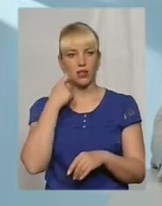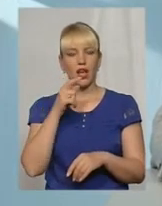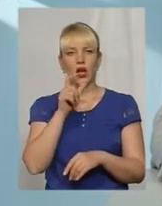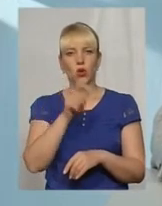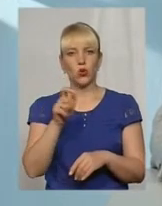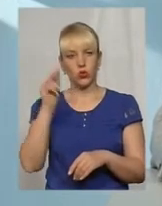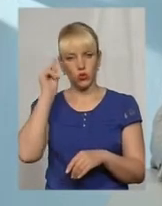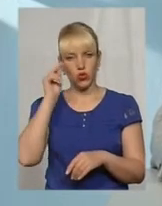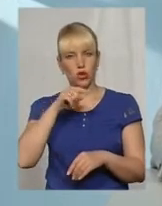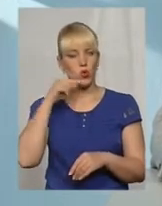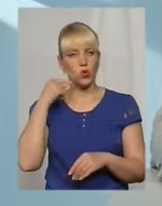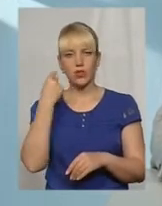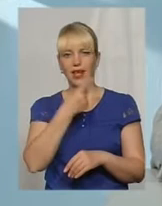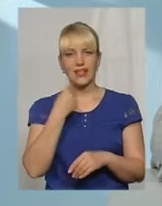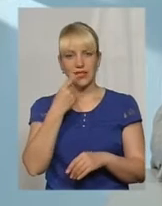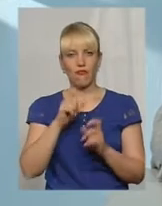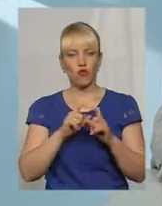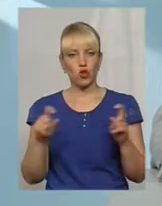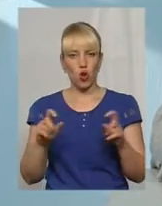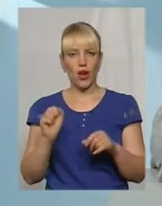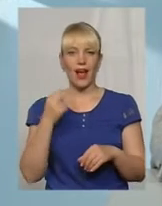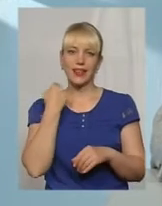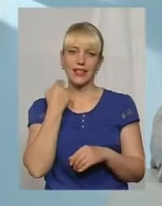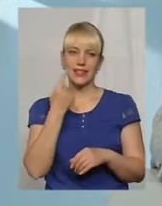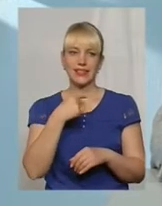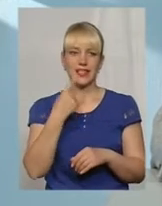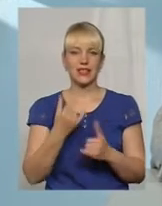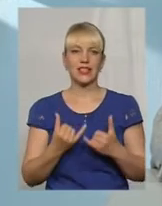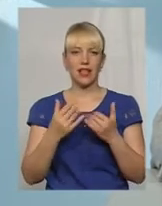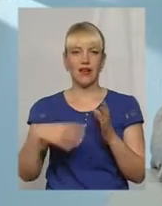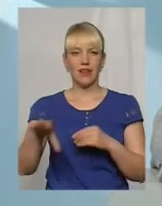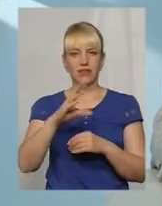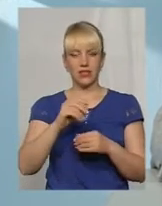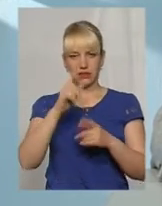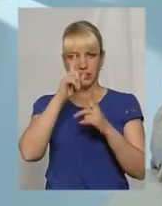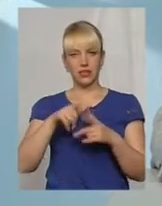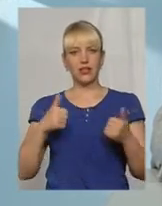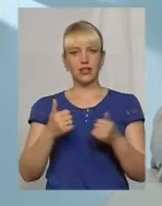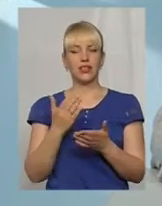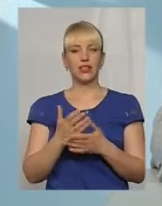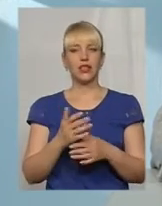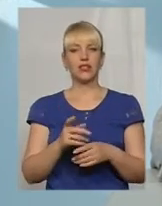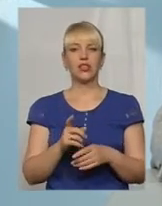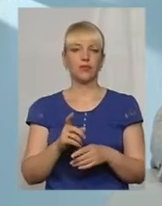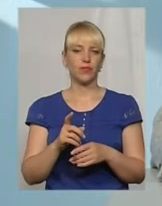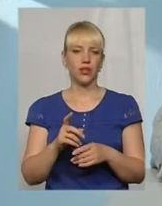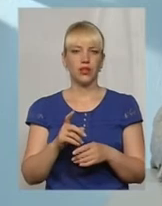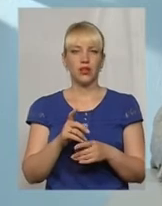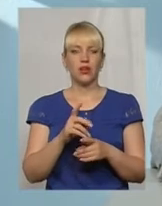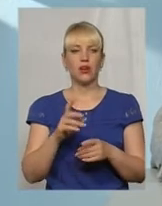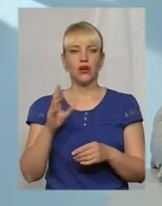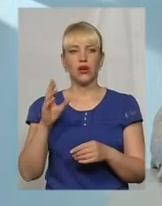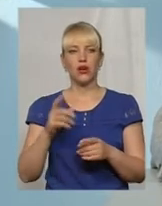русський язык в школі, русський язык в школі. Английський язык для всіх стран є універсальним. Молодіжі в кожній